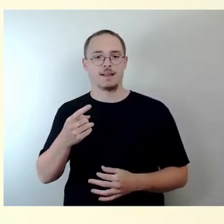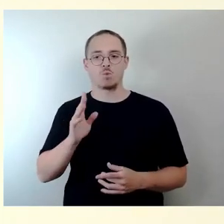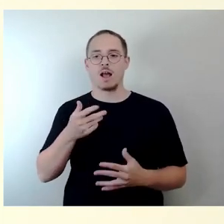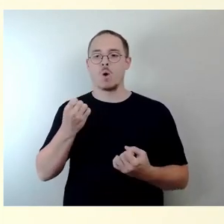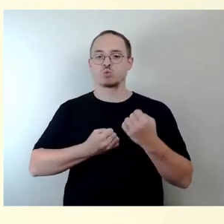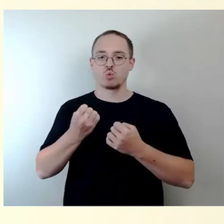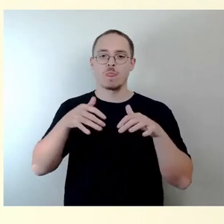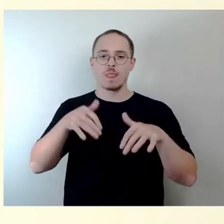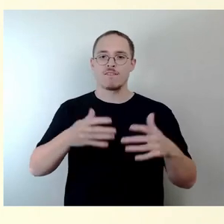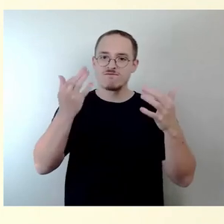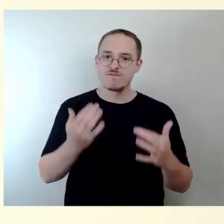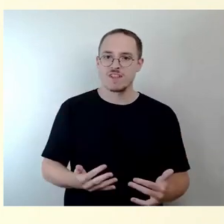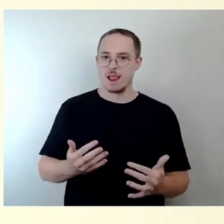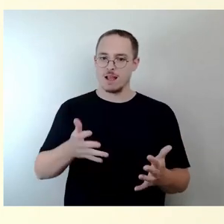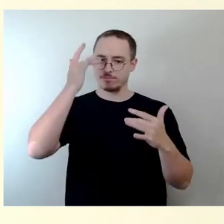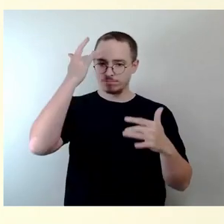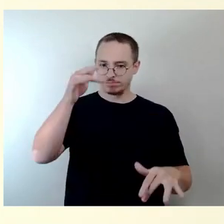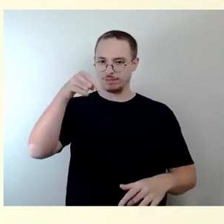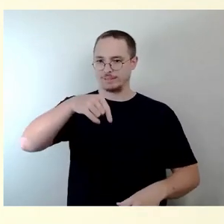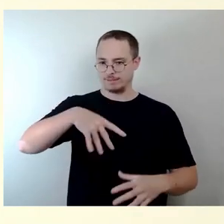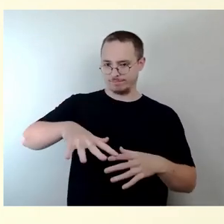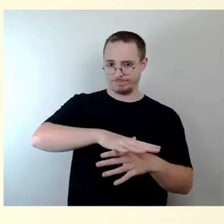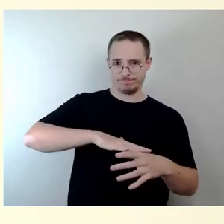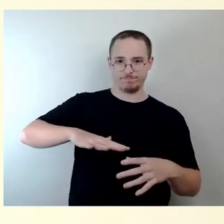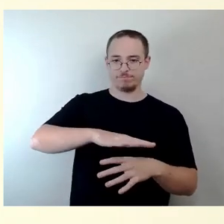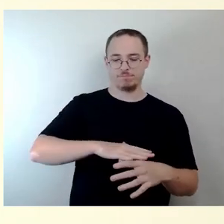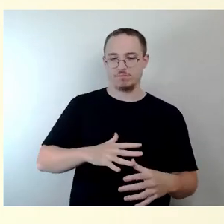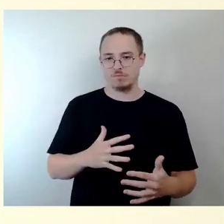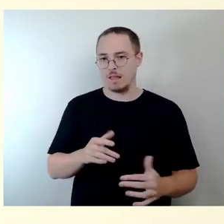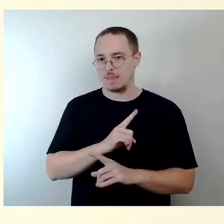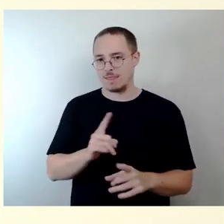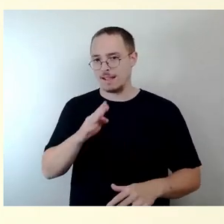dort zugelassenen PKWs auch in Strießen abgestellt